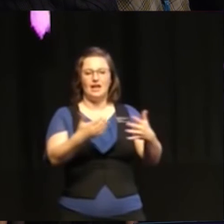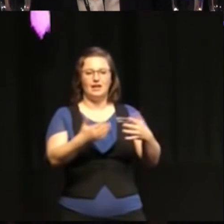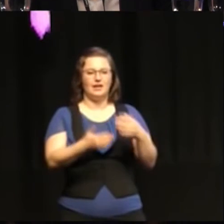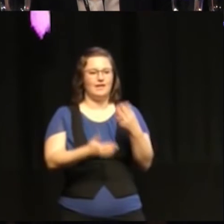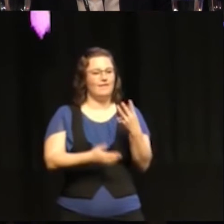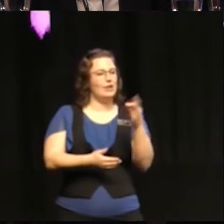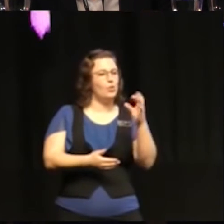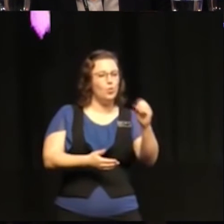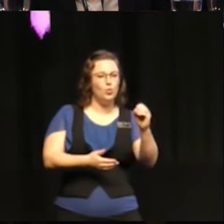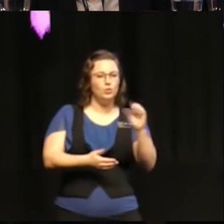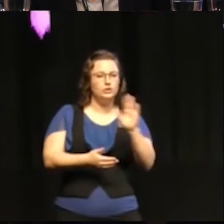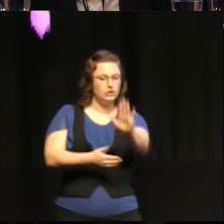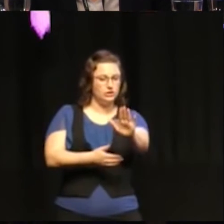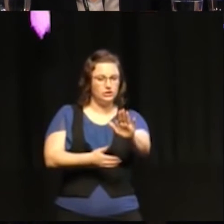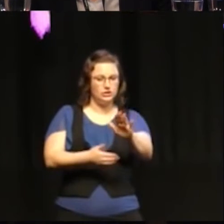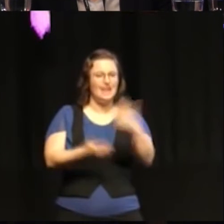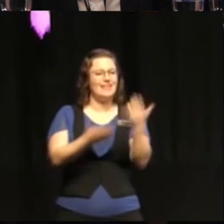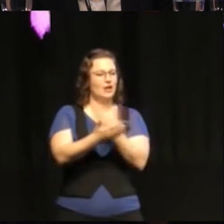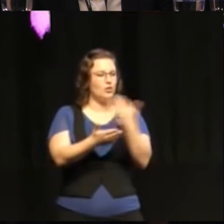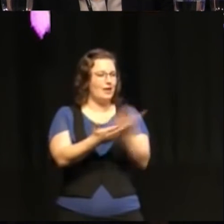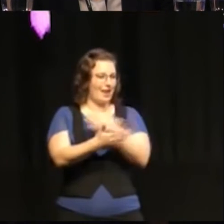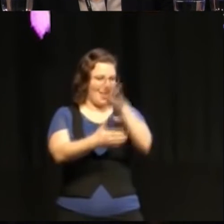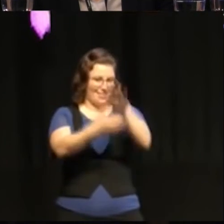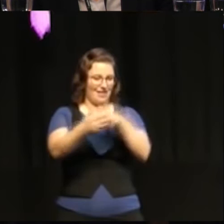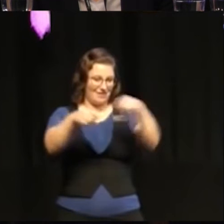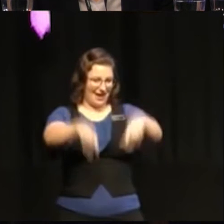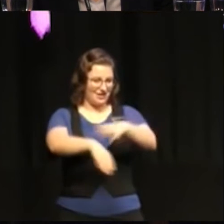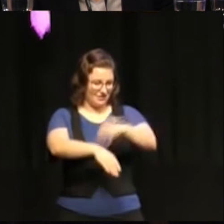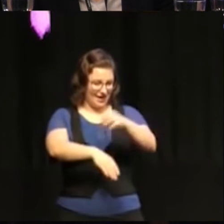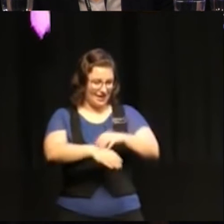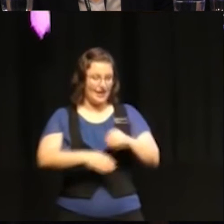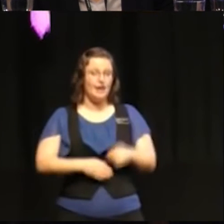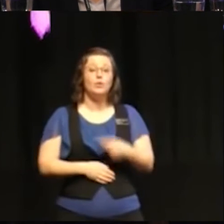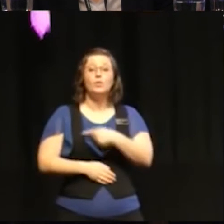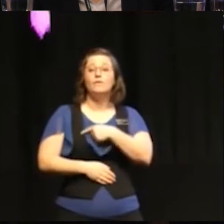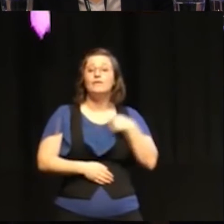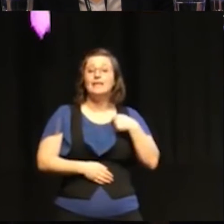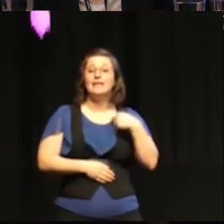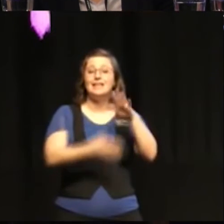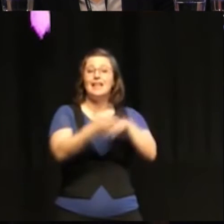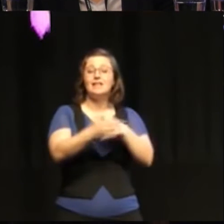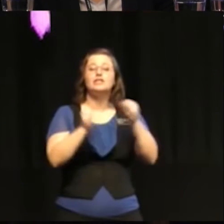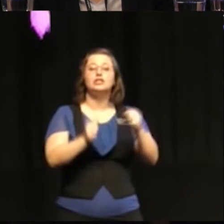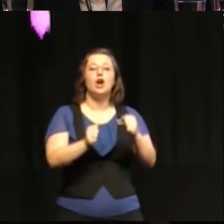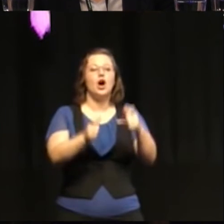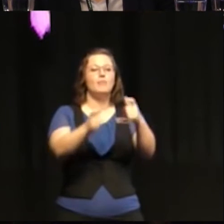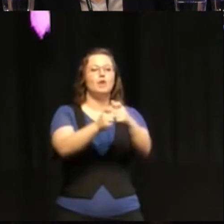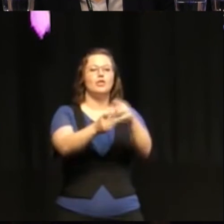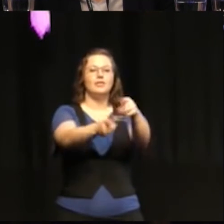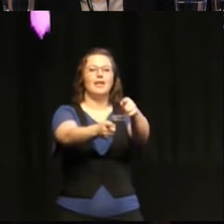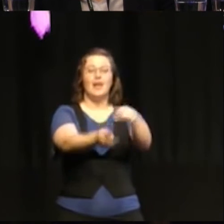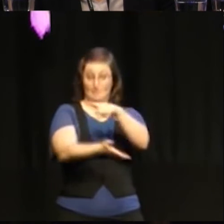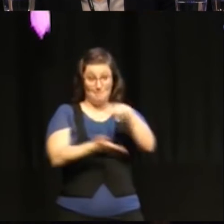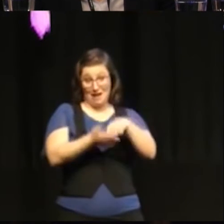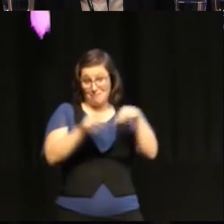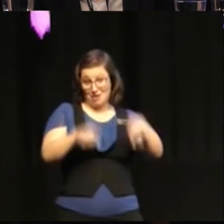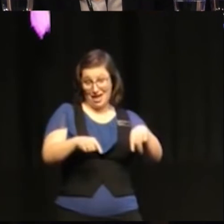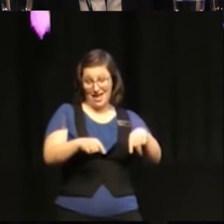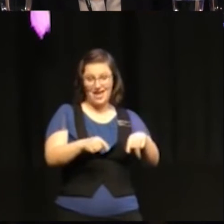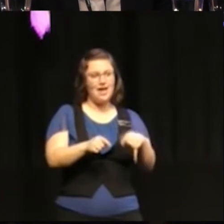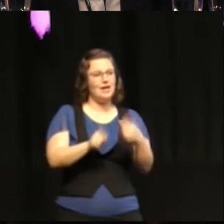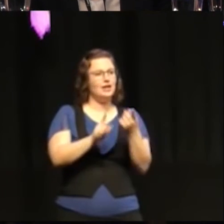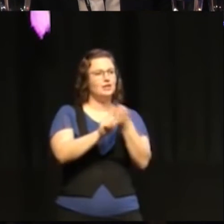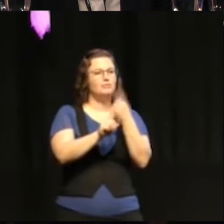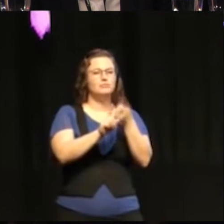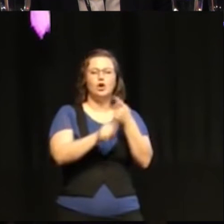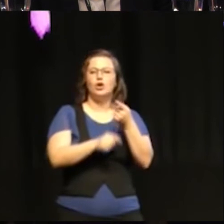VEOs, det är VEOs nationella nätverk i Sverige. Och vi kommer ha en... ett möte i Malmö faktiskt, i början på nästa